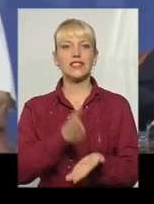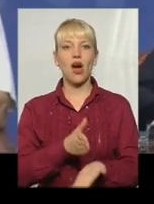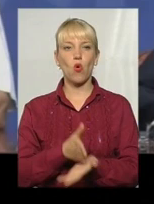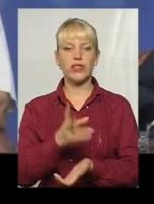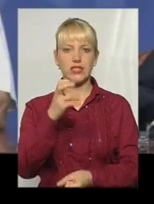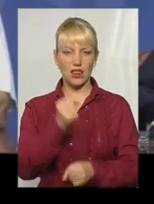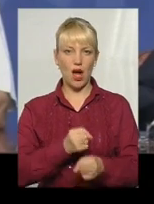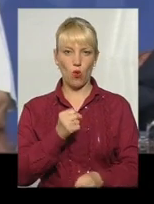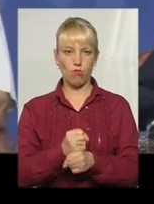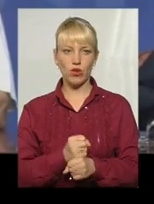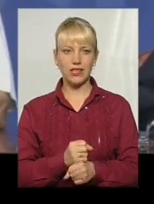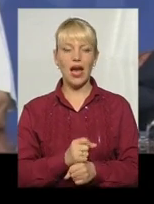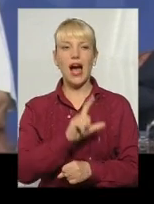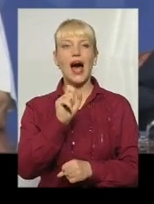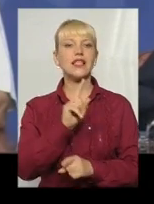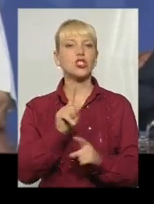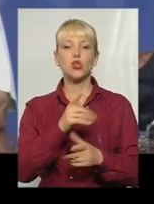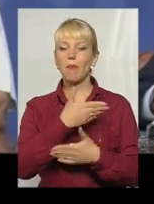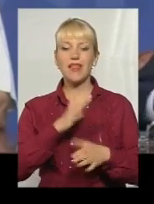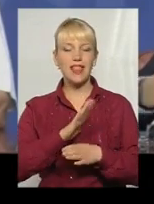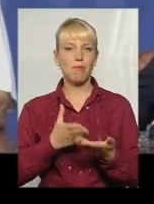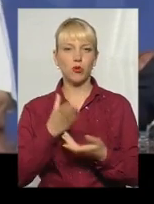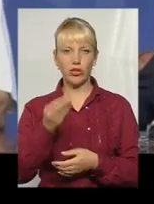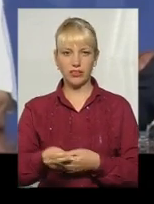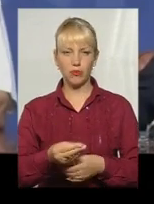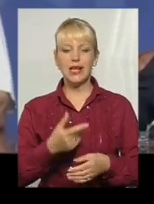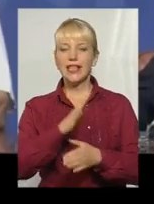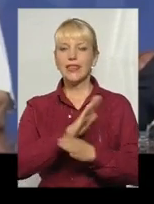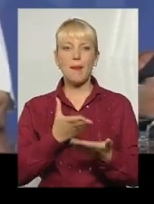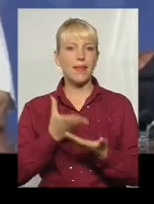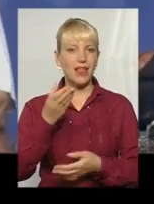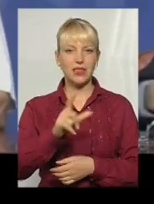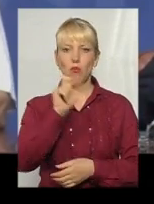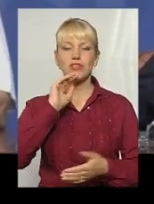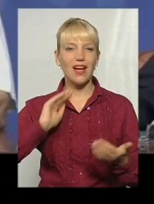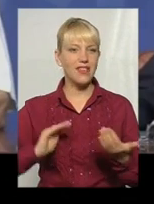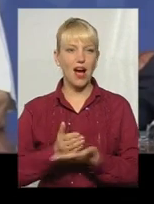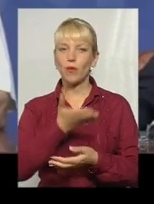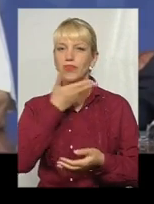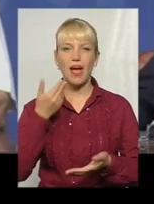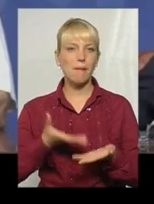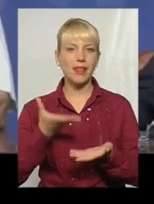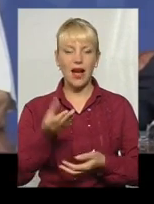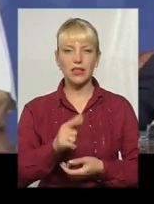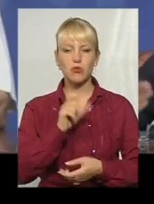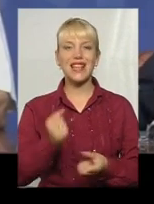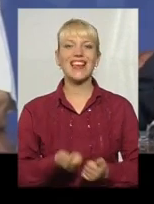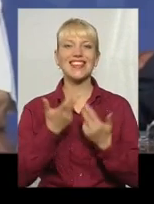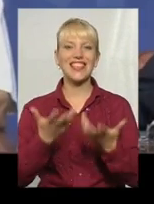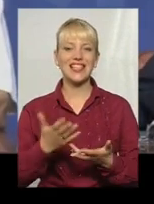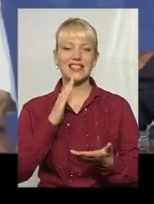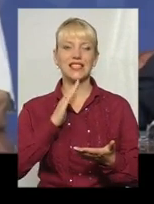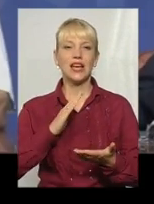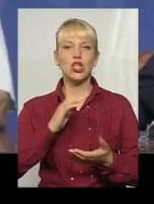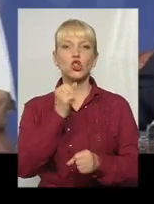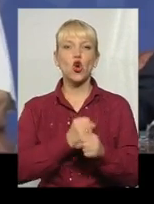роботі. А за що ми лікарю не платимо? Ми йому не платимо за якість, ми йому не платимо за кількість зробленої роботи. І це не є